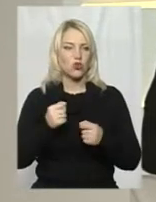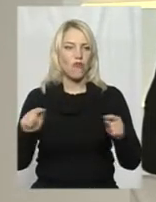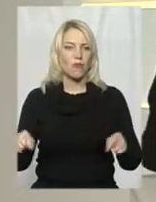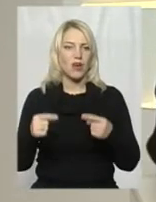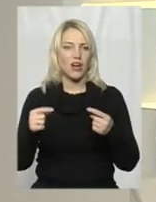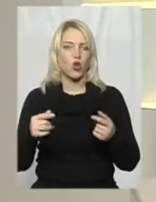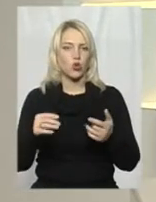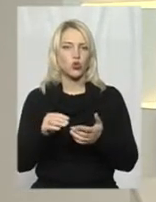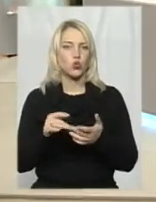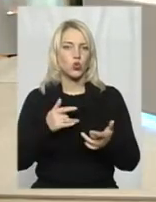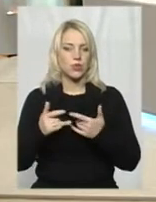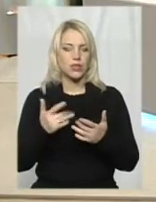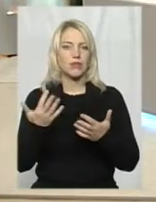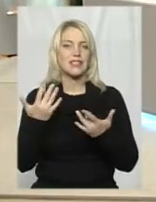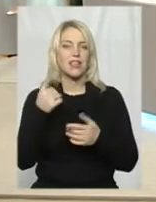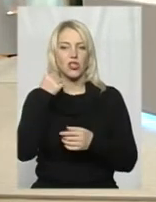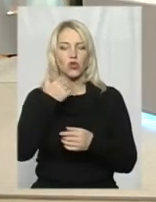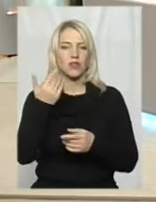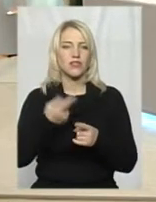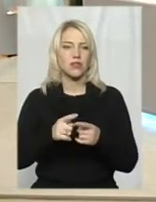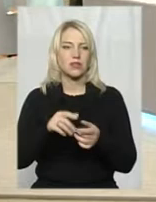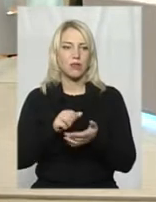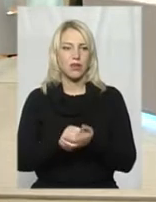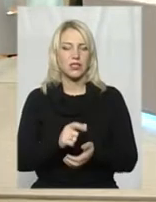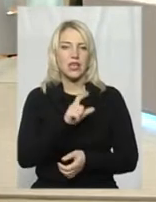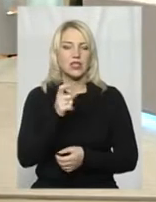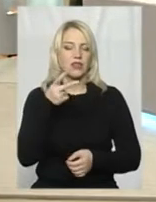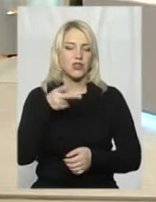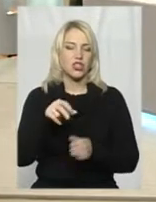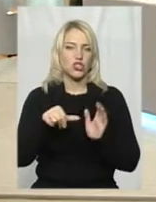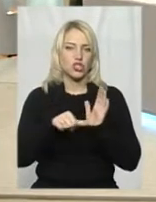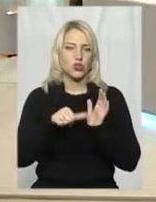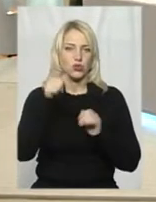цим займаєтеся? З 2006 року.